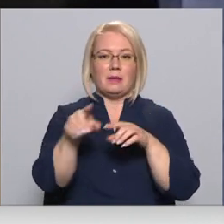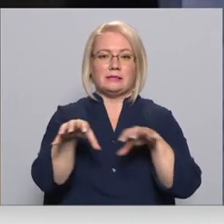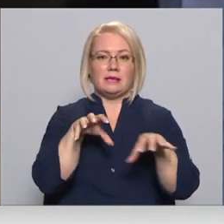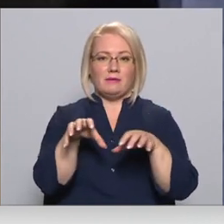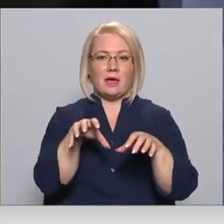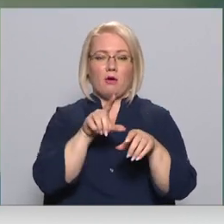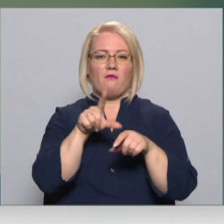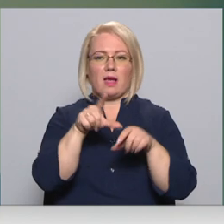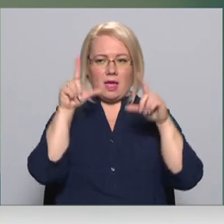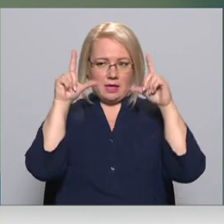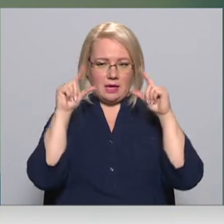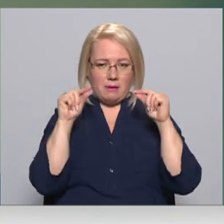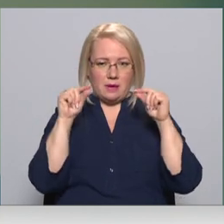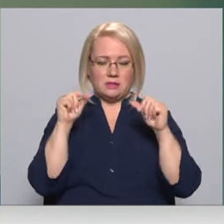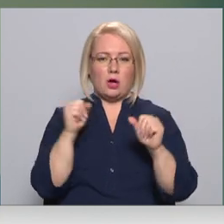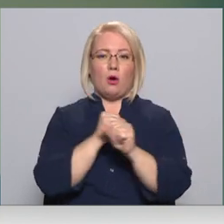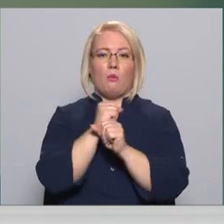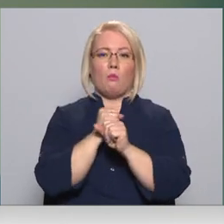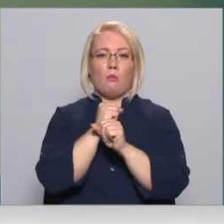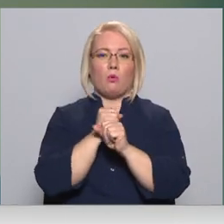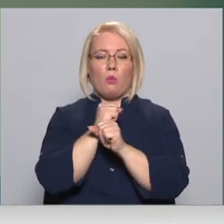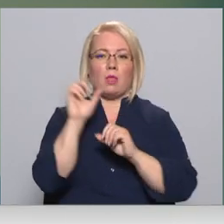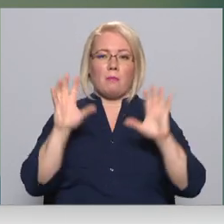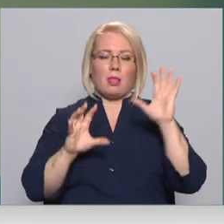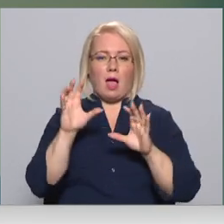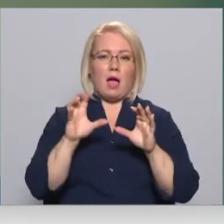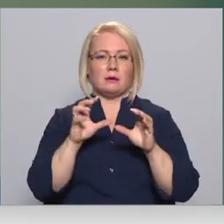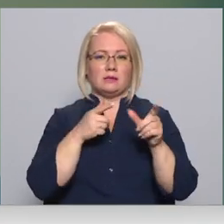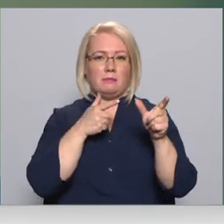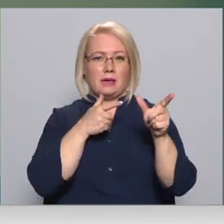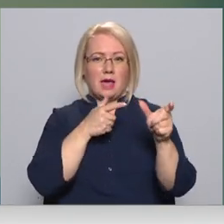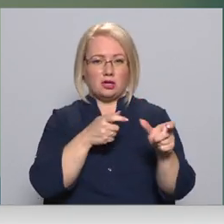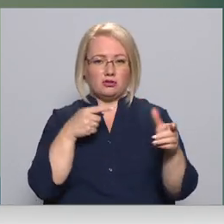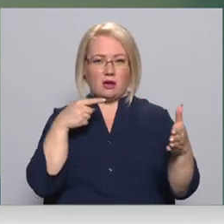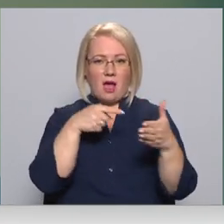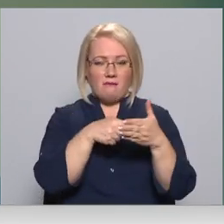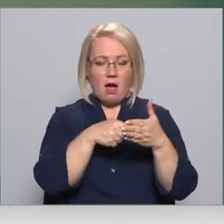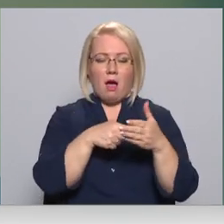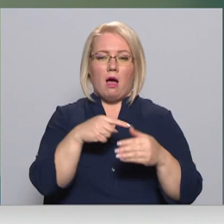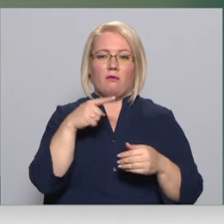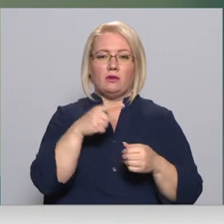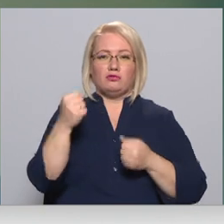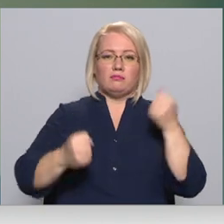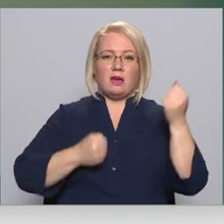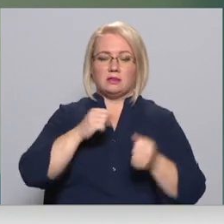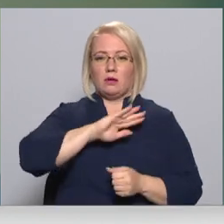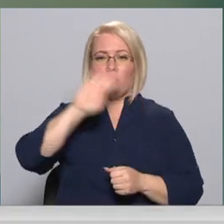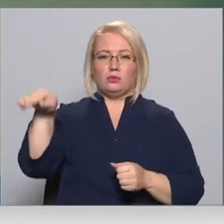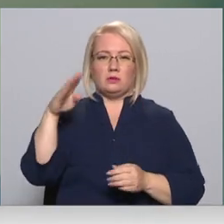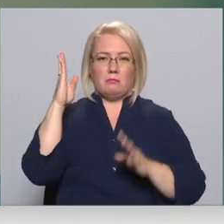un jāiemidzina. Brūnējām tika iešauts, viņš aizskrēja uz mežu,